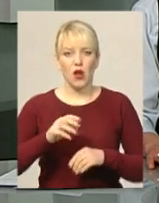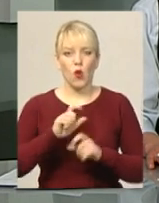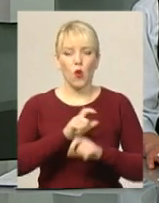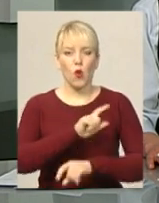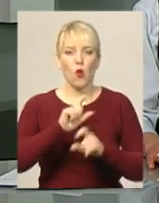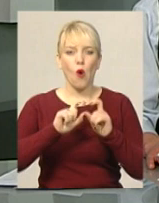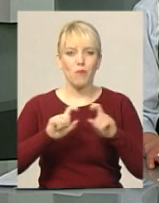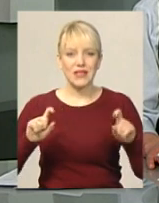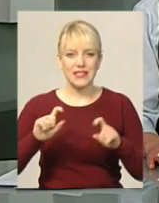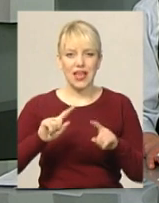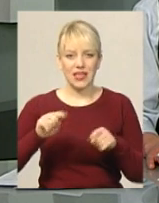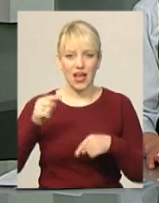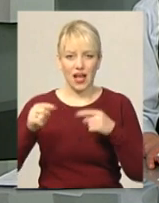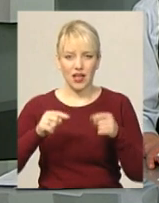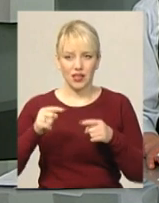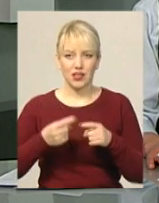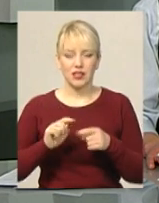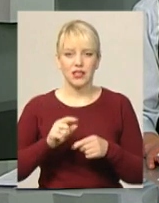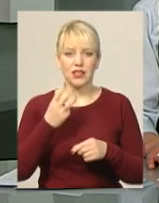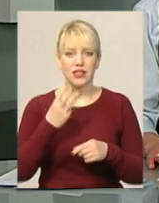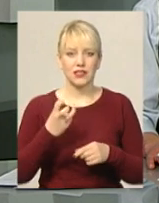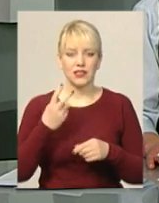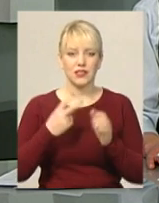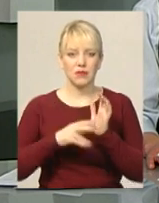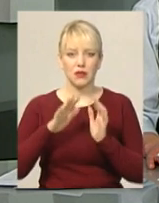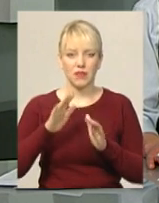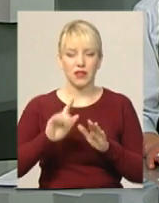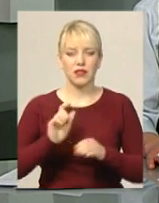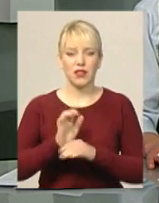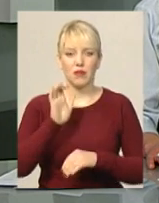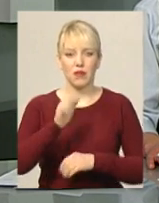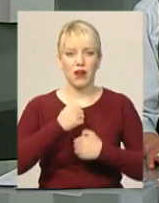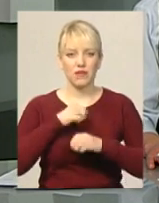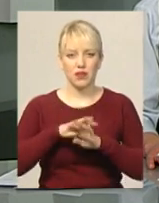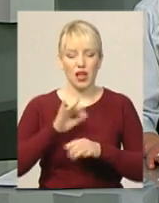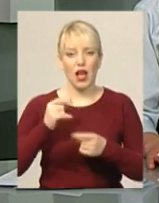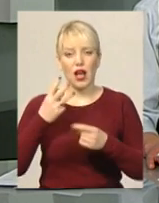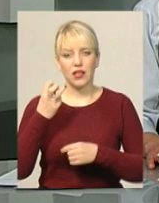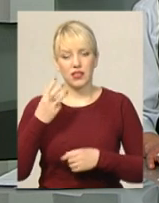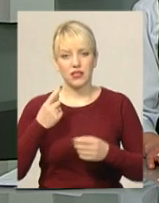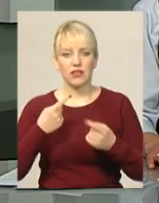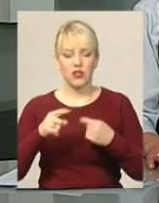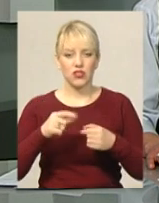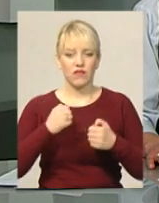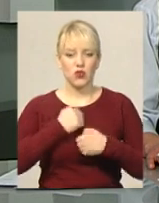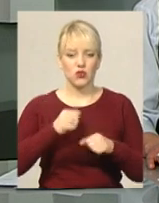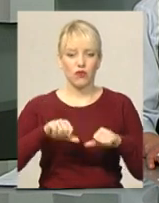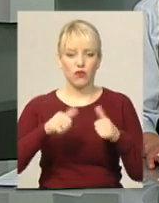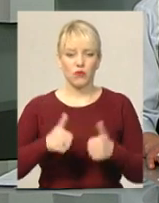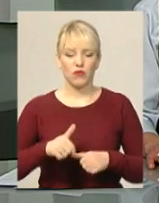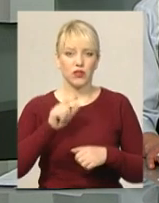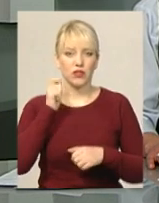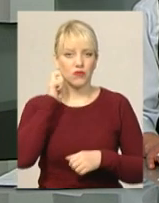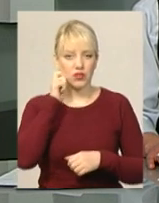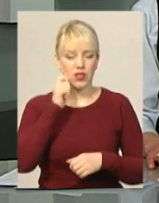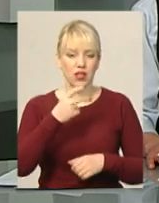За його словами, 405 призовників направлять до лав Збройних сил України, три сотні – до інших військових формувань. Вік юнаків від 20 до